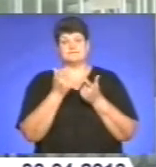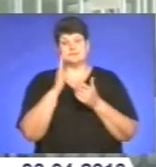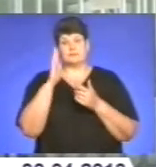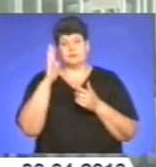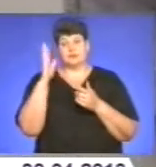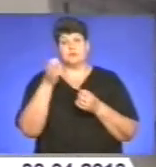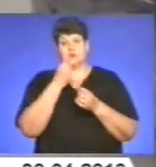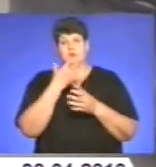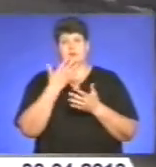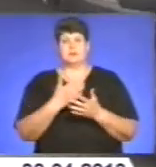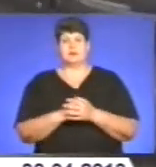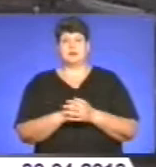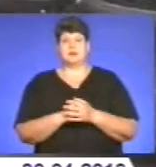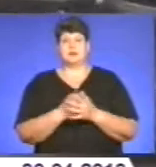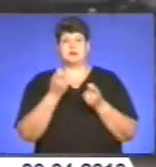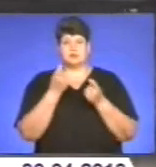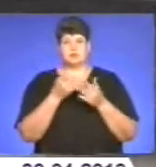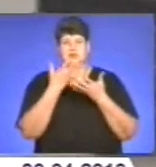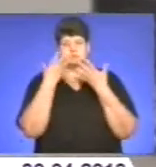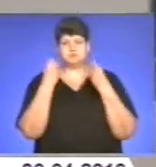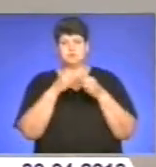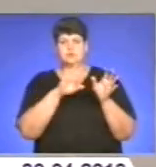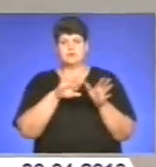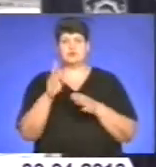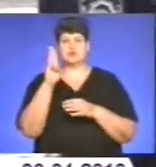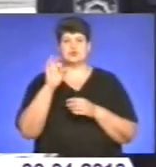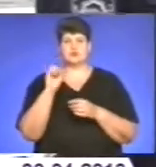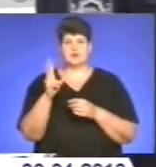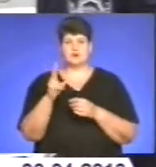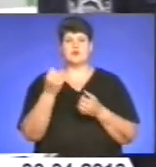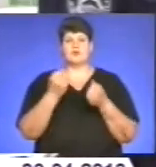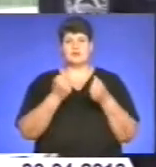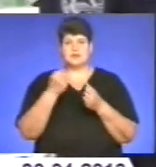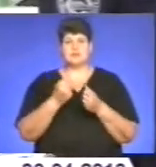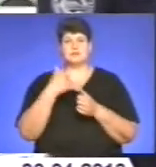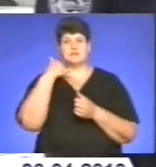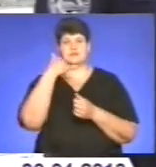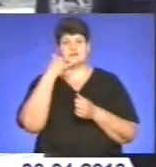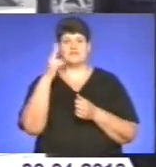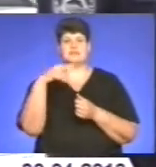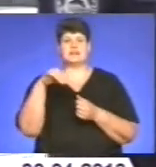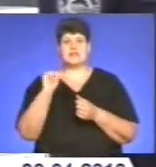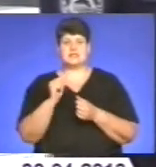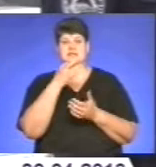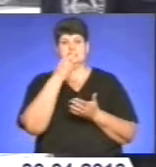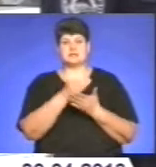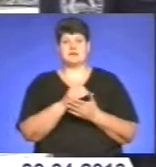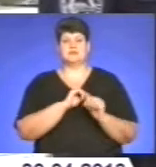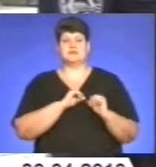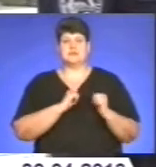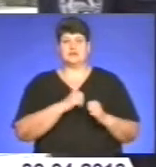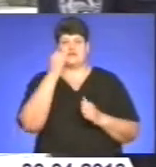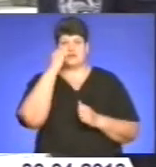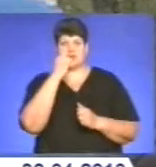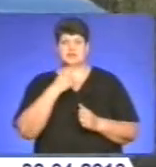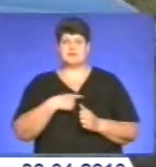динаміки, стабільний. Дещо оговтавшись від шокової ситуації, водій зателефонував до чергової частини управління ДАІ та висловив щиру вдячність від